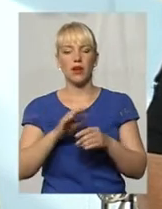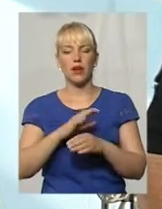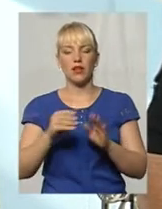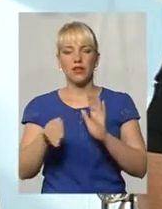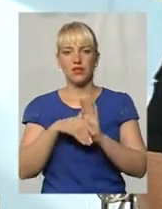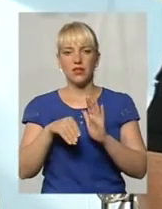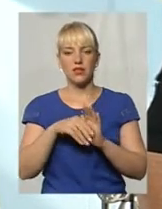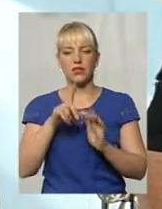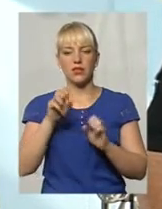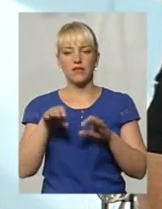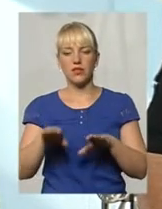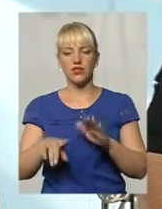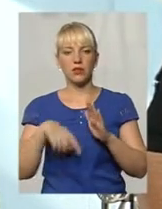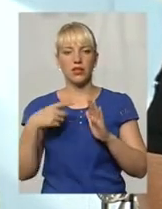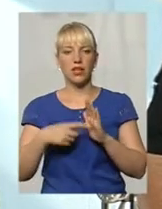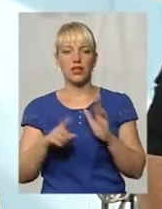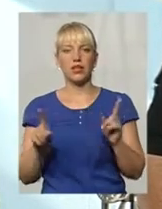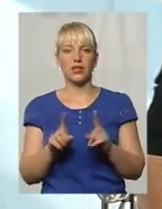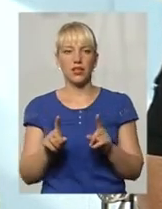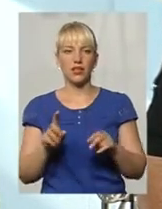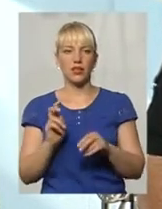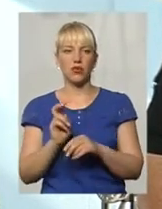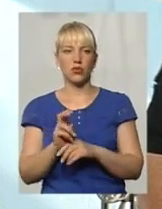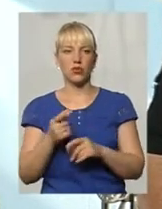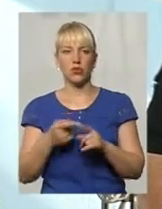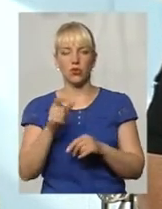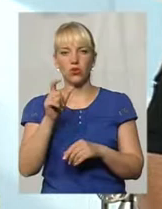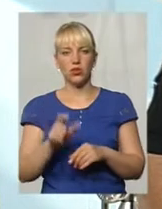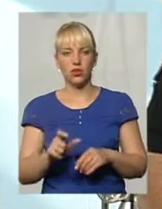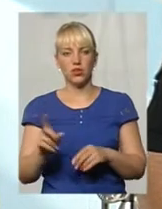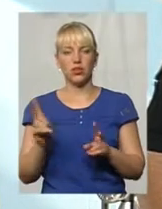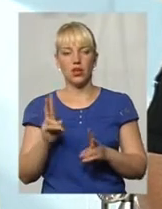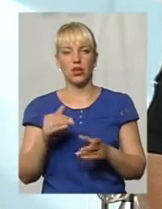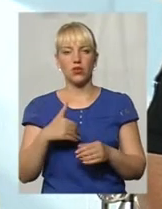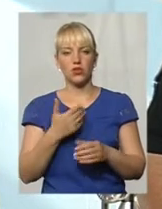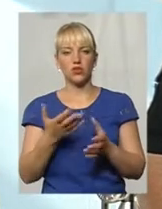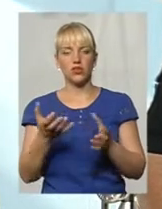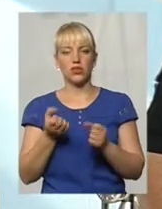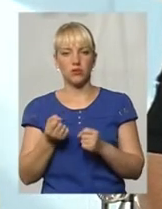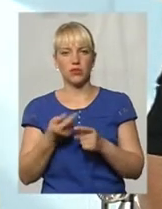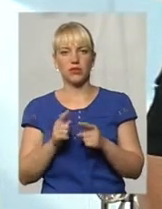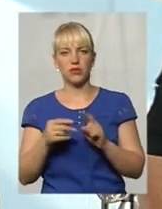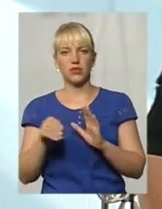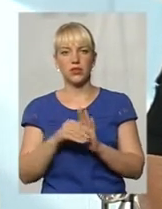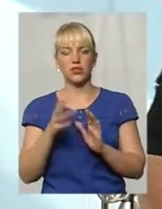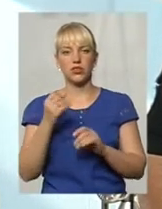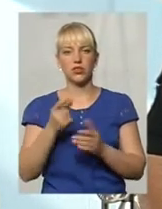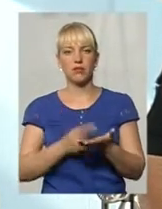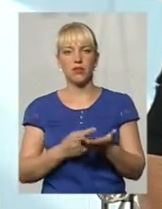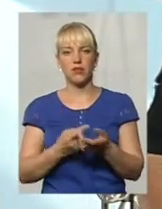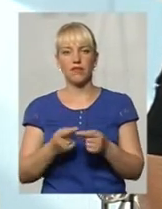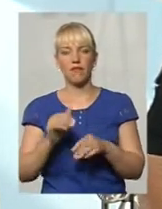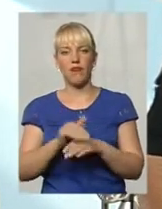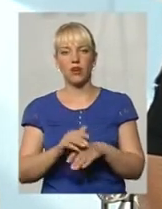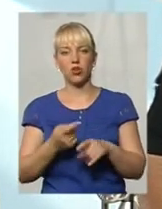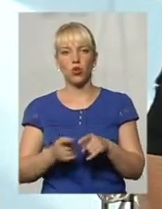за вирішення питань, які входять до людини, яка має намір отримати цю неправомірну виводу. І ще раз підтверджуюсь, що